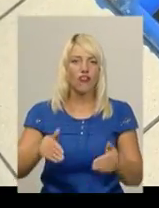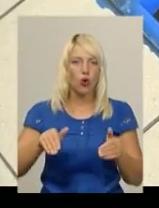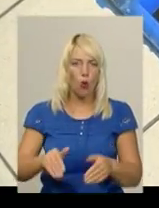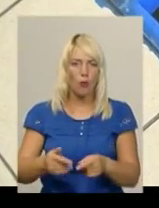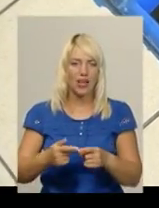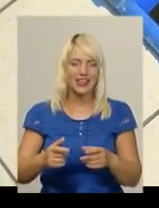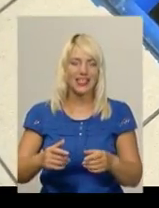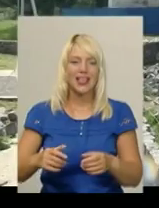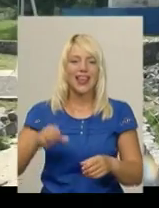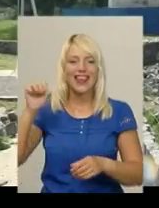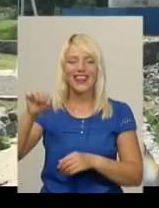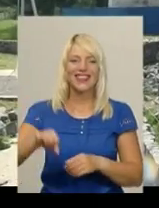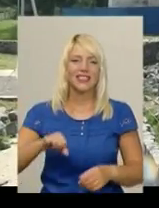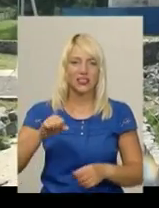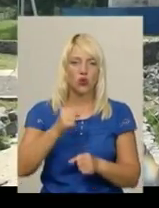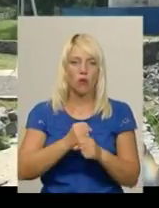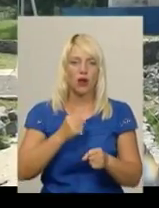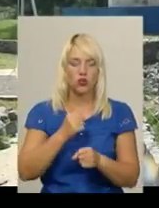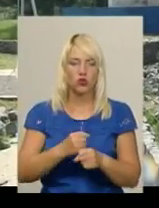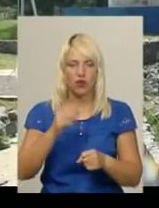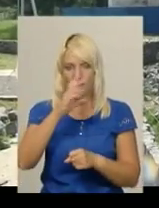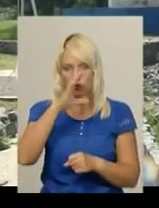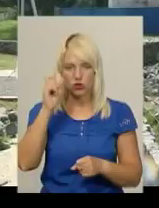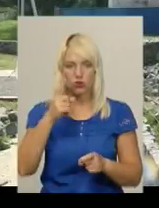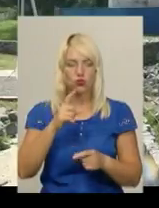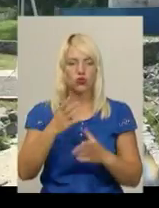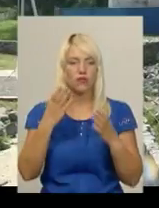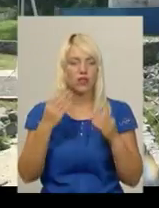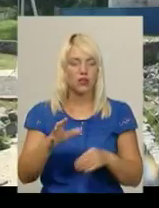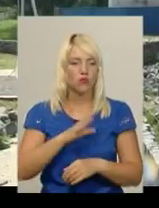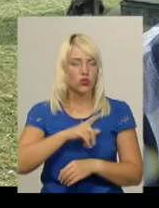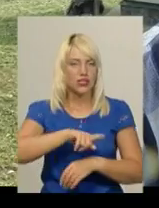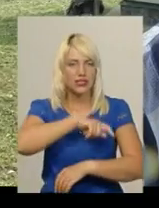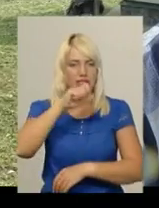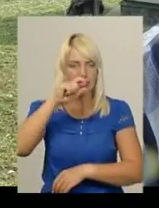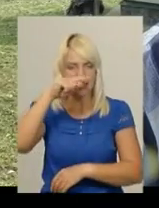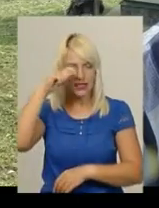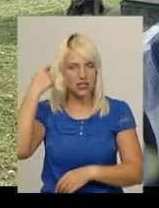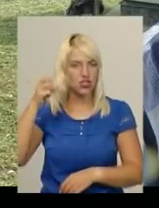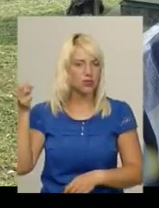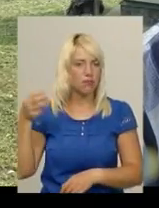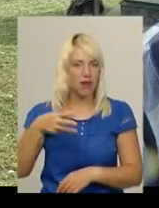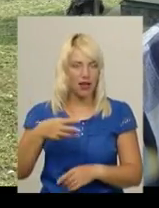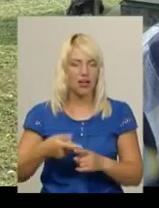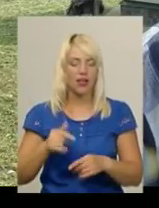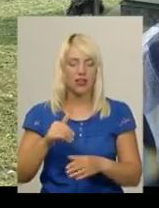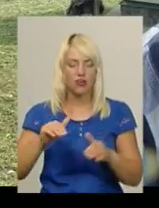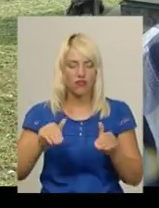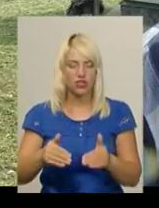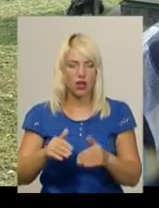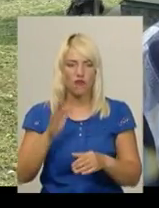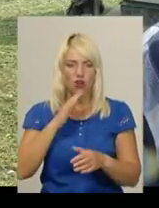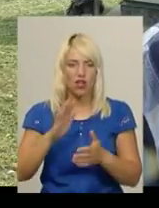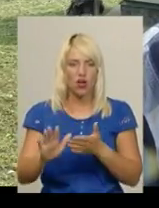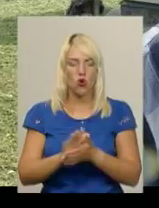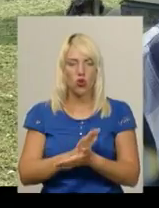Працював ночами, тому що в день неважливо було працювати через сильну спеку. Він викопав криницю, вода в ній очистилась,